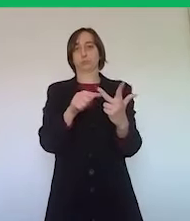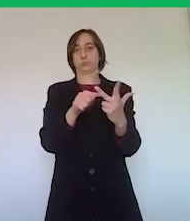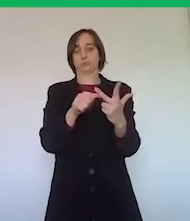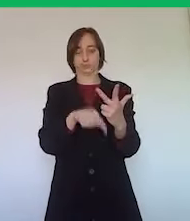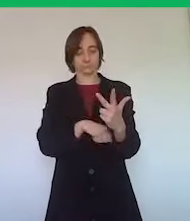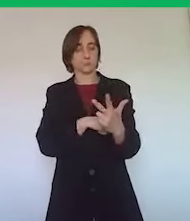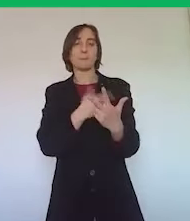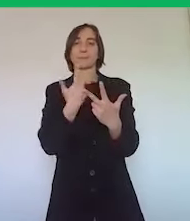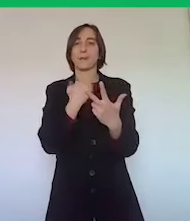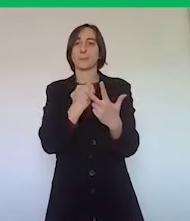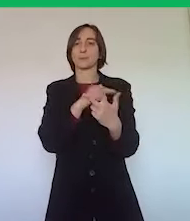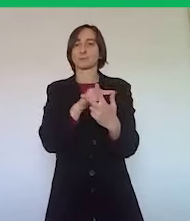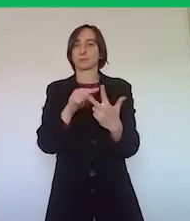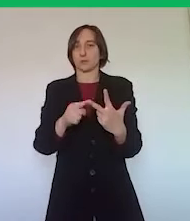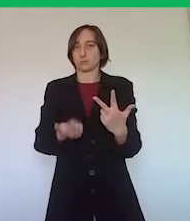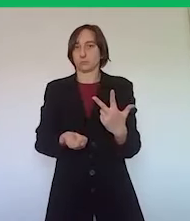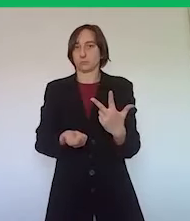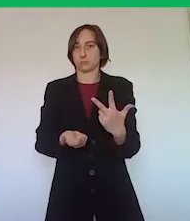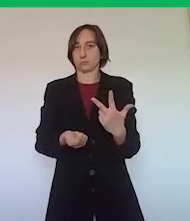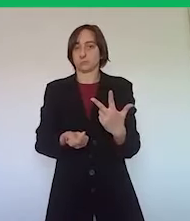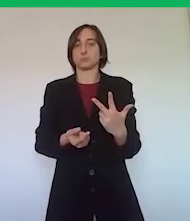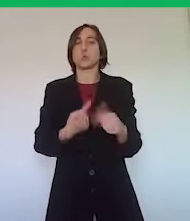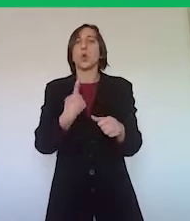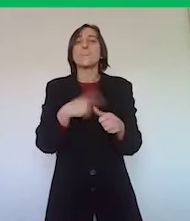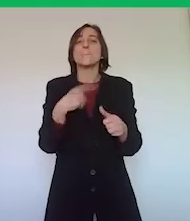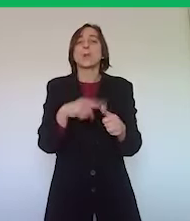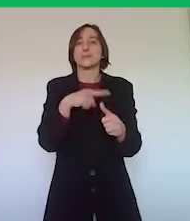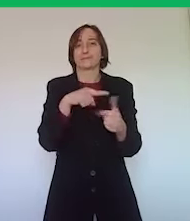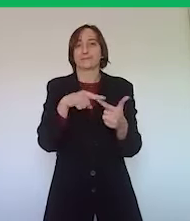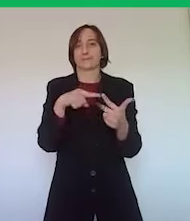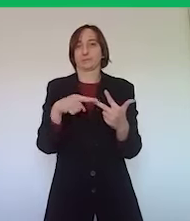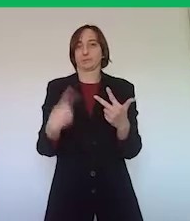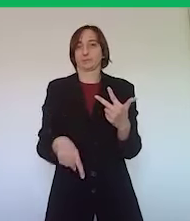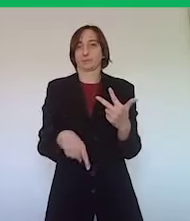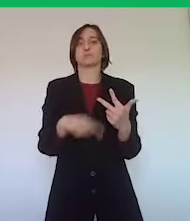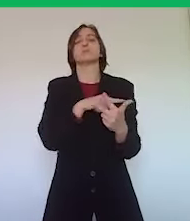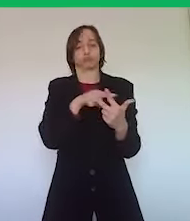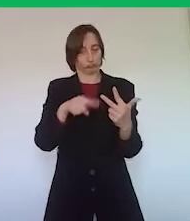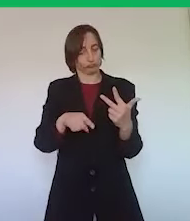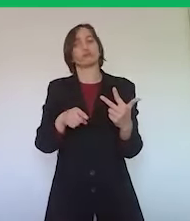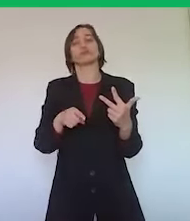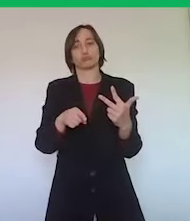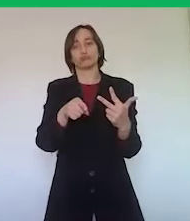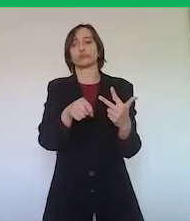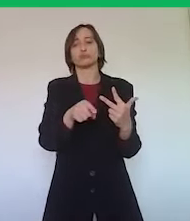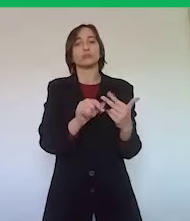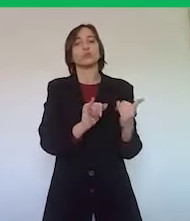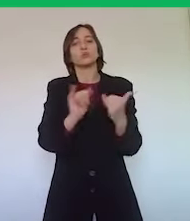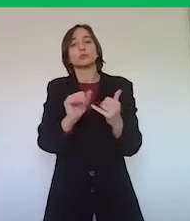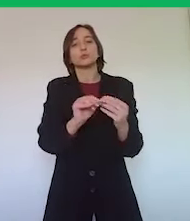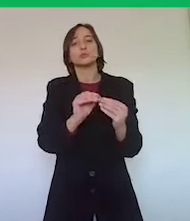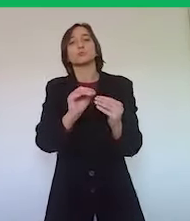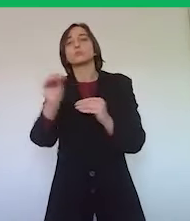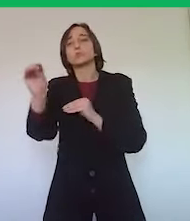possibilità che ci sono, le tre motivazioni che possono giustificare